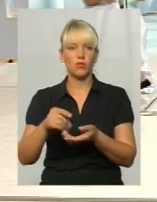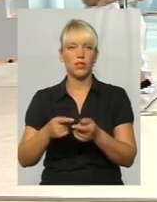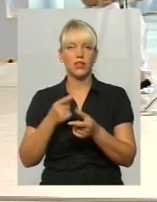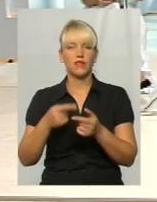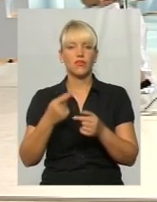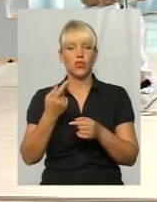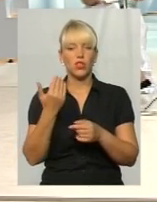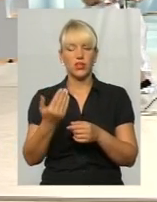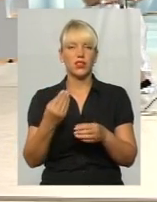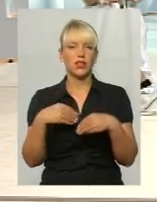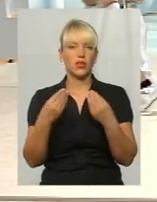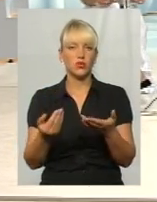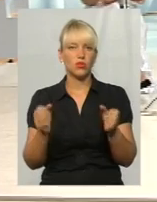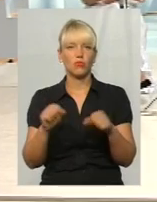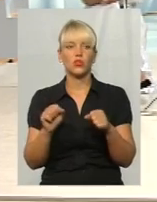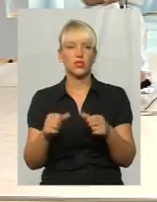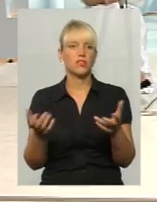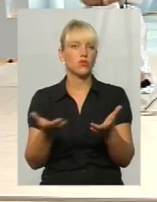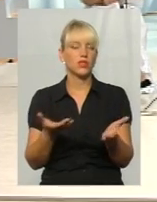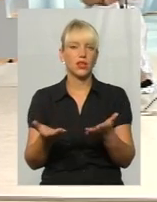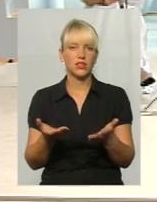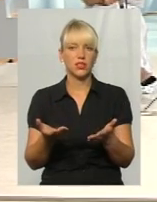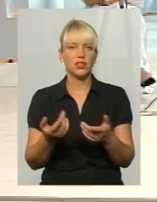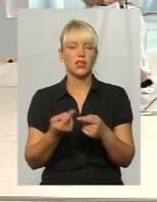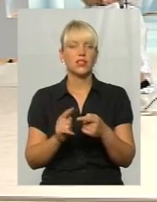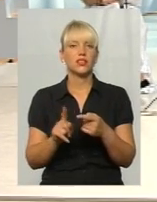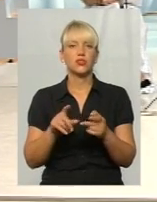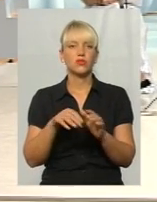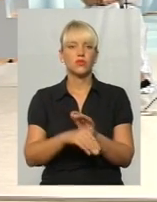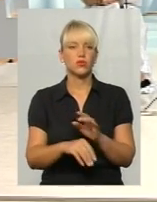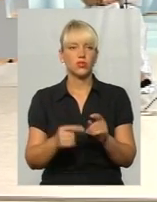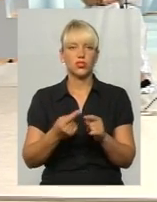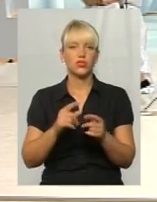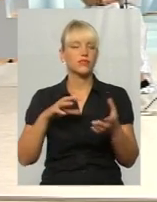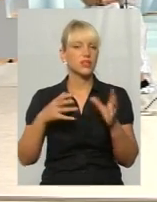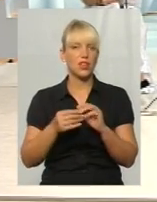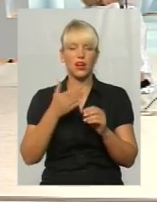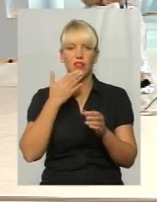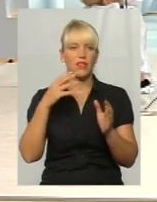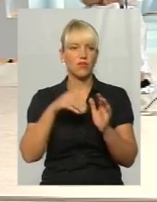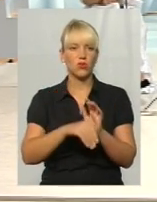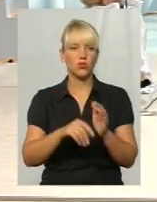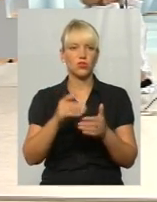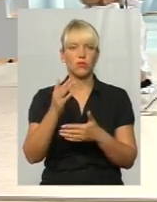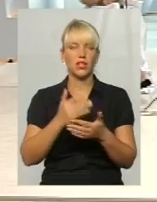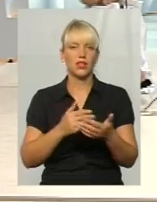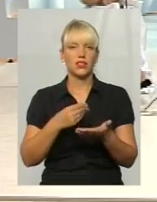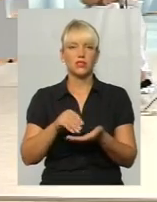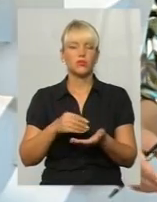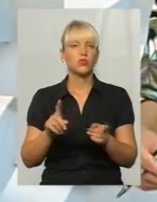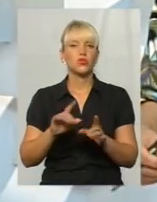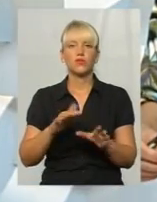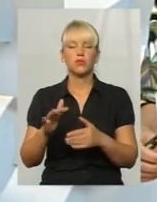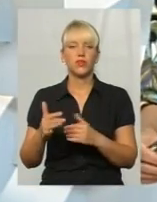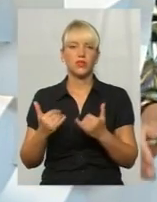дають, можливо, якісь кішовключені, чи вони взагалі не включені в перелік закупівель? Що відбувається на